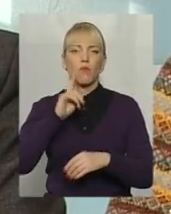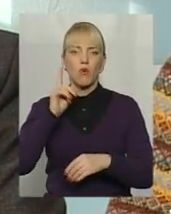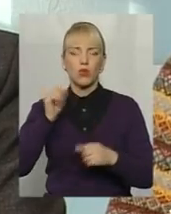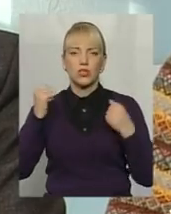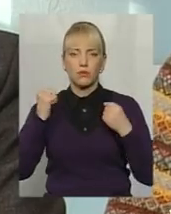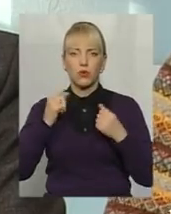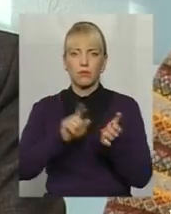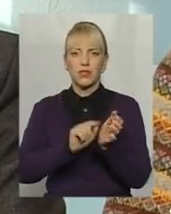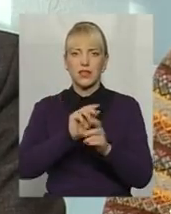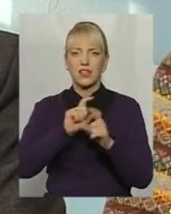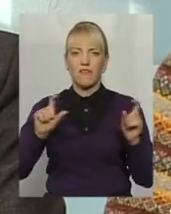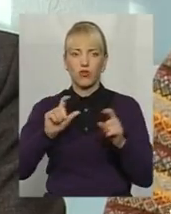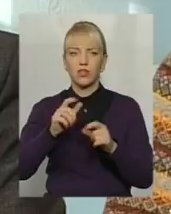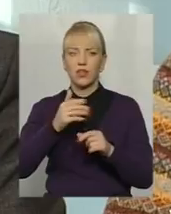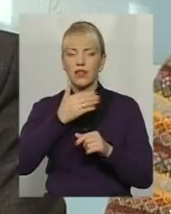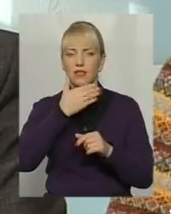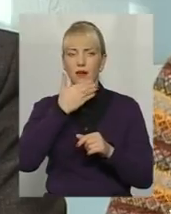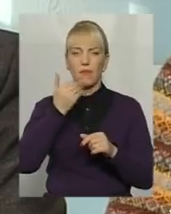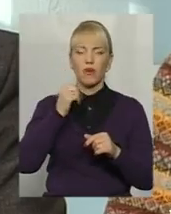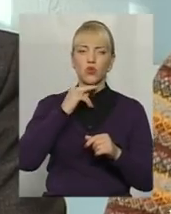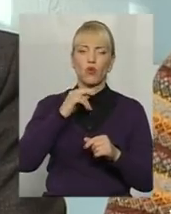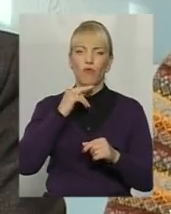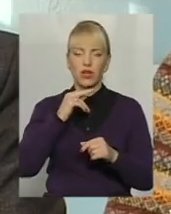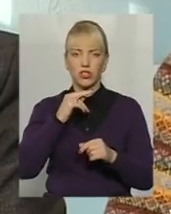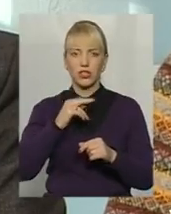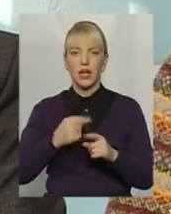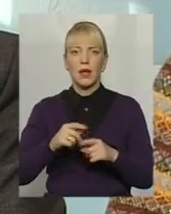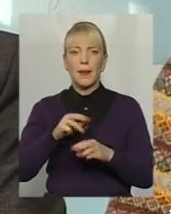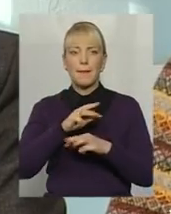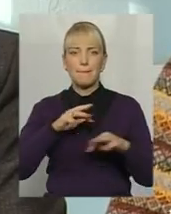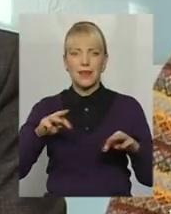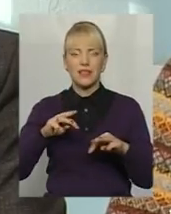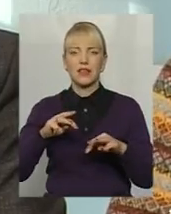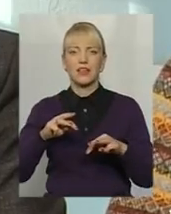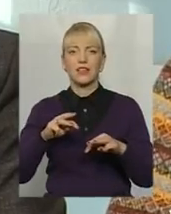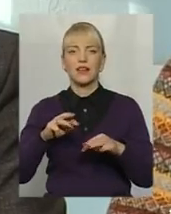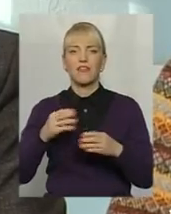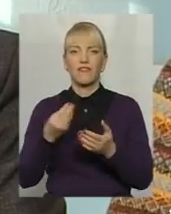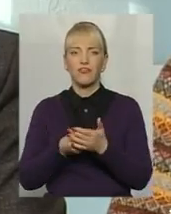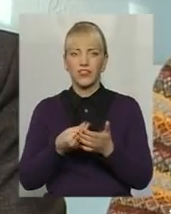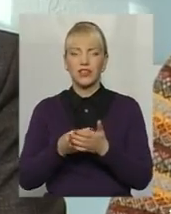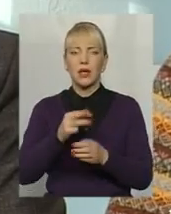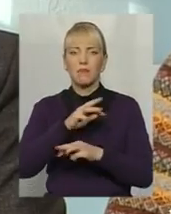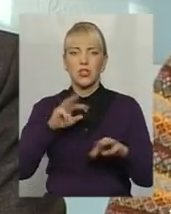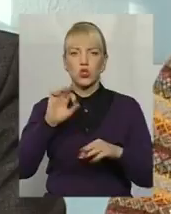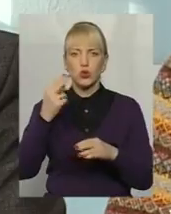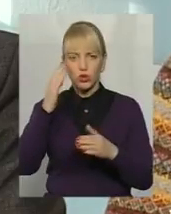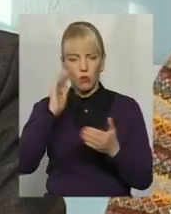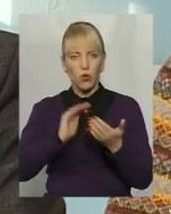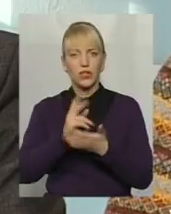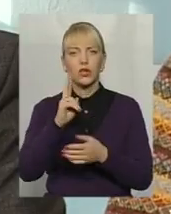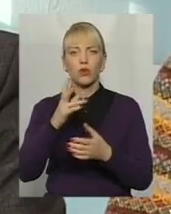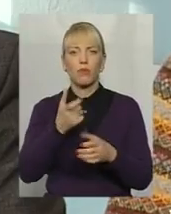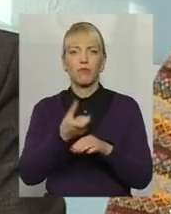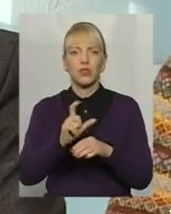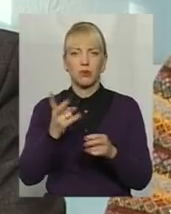Пенсійний фонд не мають зауважень. Тобто, зауважуйте, Мінфін, Мінсоцполітики, ті, які повинні найбільше, як кажуть, переживати